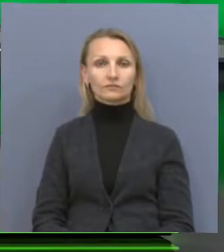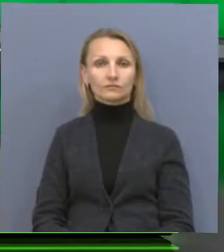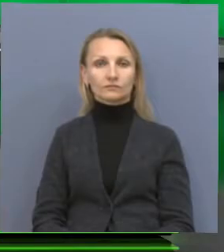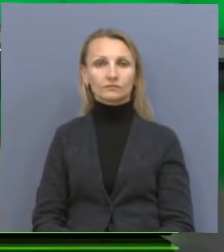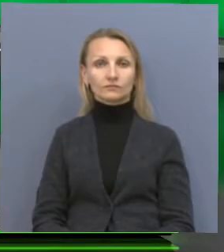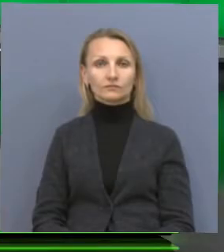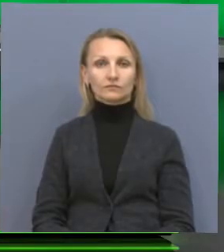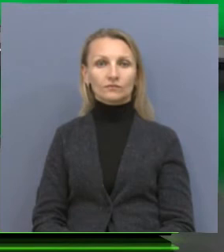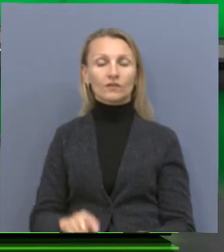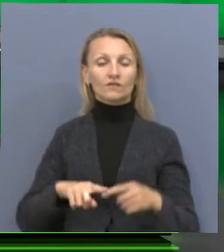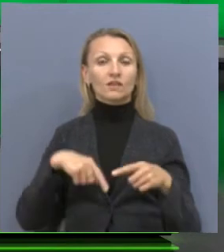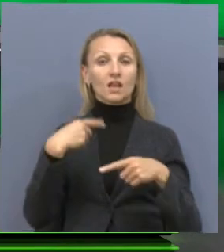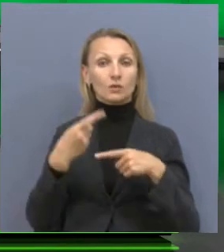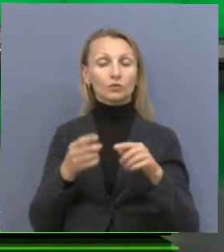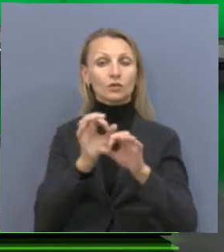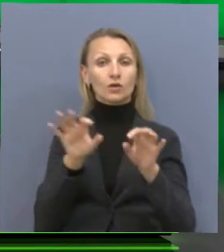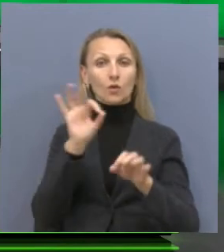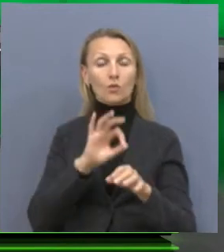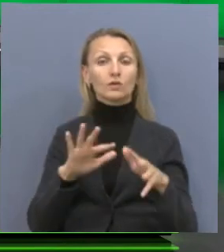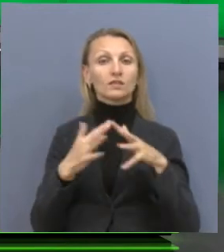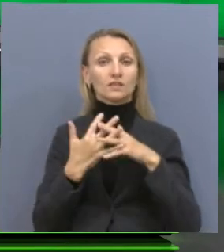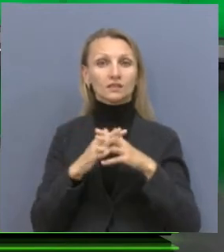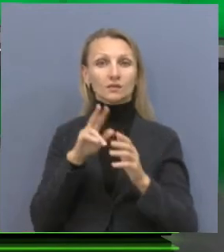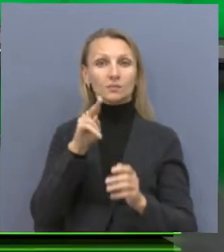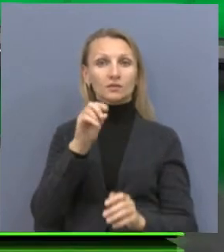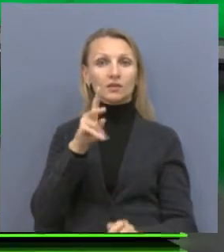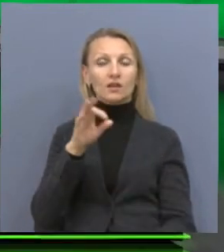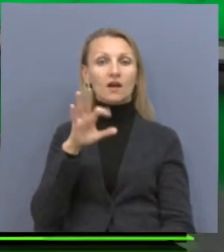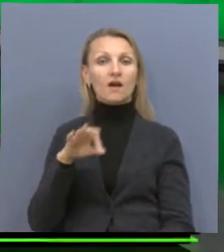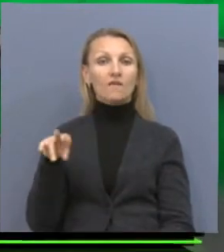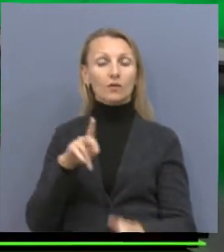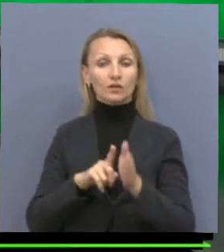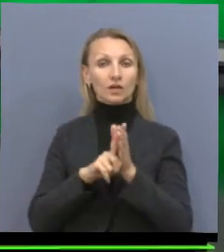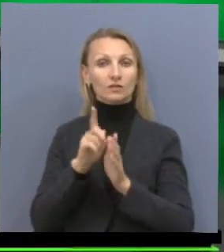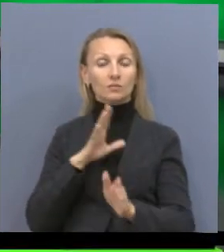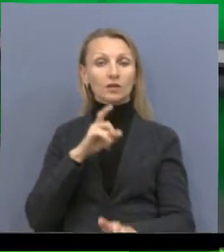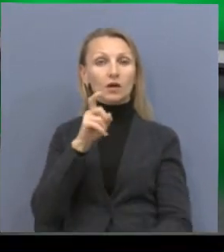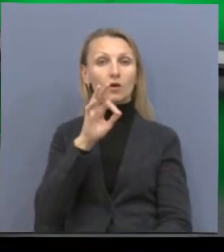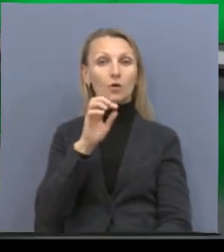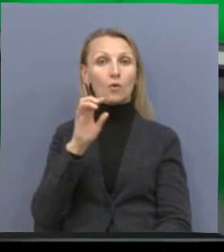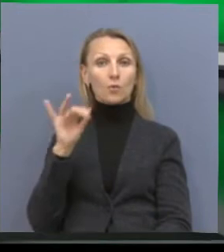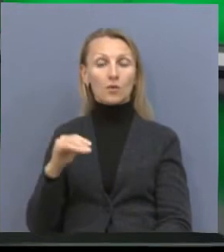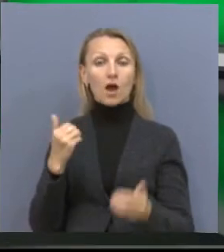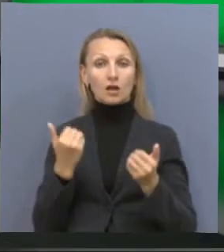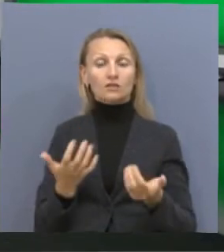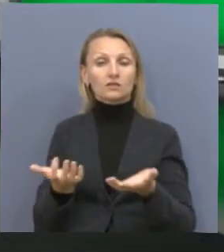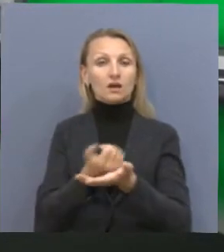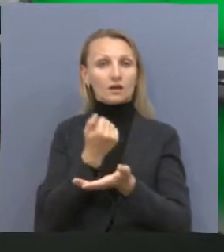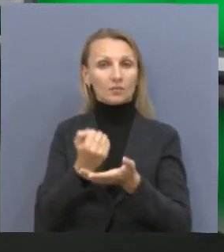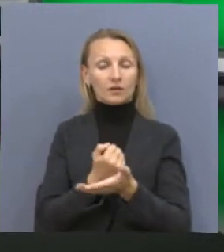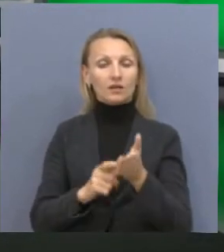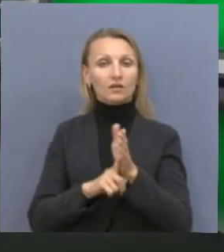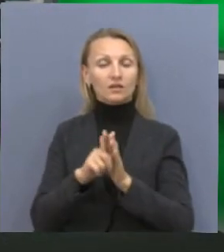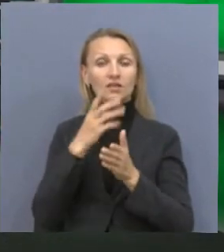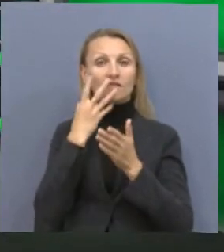В следующем сюжете мы расскажем о сельском пчеловоде. Все начиналось с хобби, сегодня это уже надежный источник дохода. Особенностями